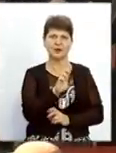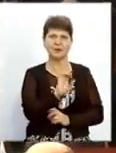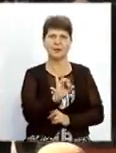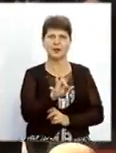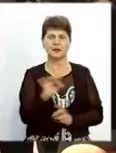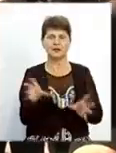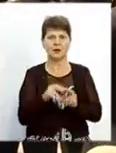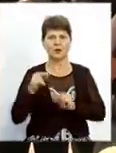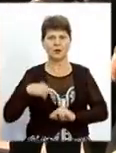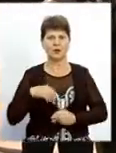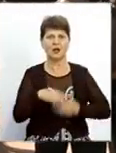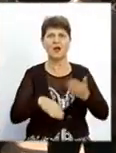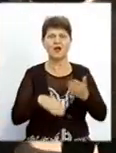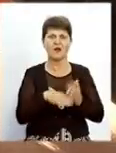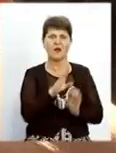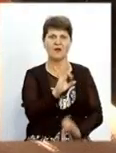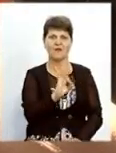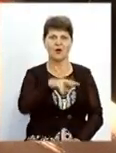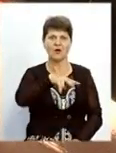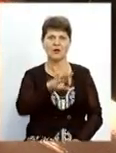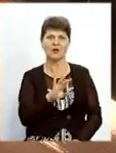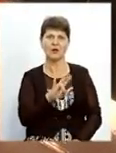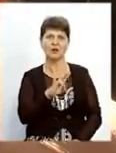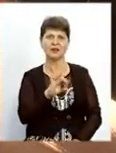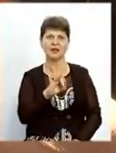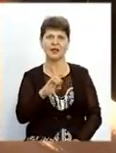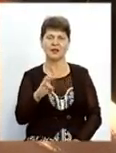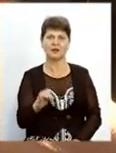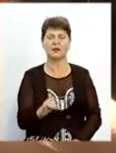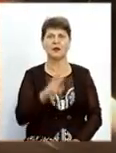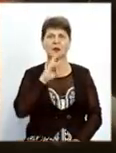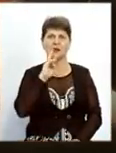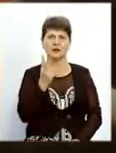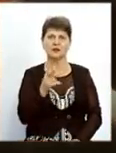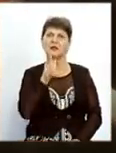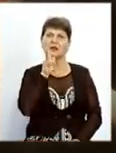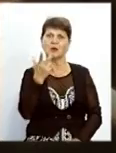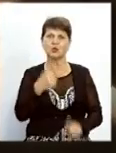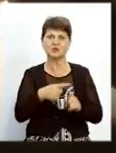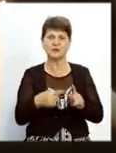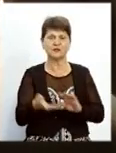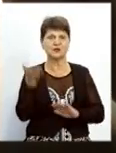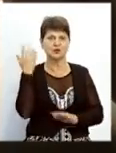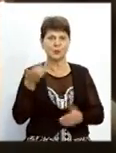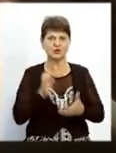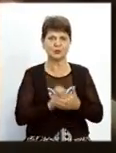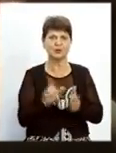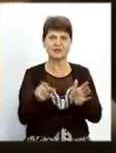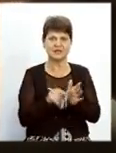колеги-волонтери. З Валентином я познайомилась 3,5 роки тому, це була наша перша поїздка. Я дуже хотіла